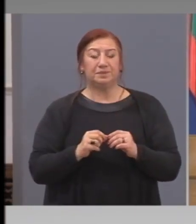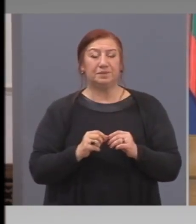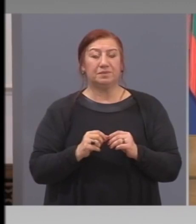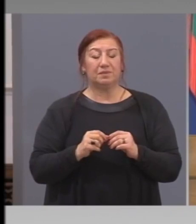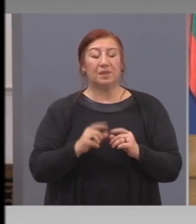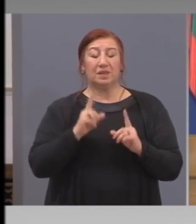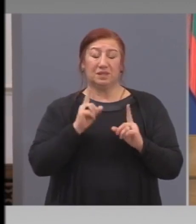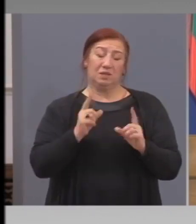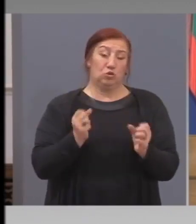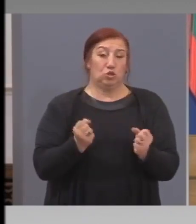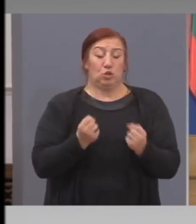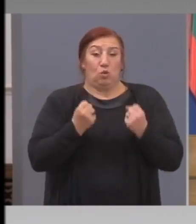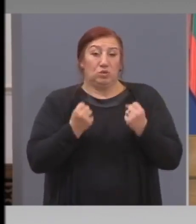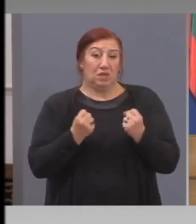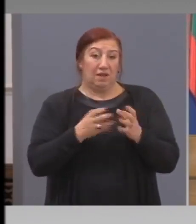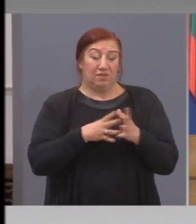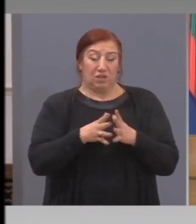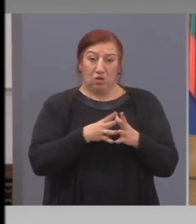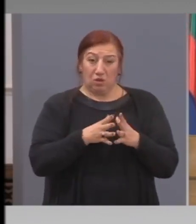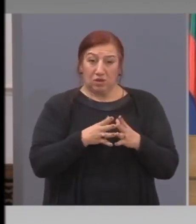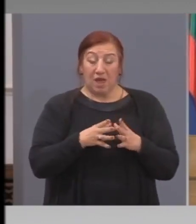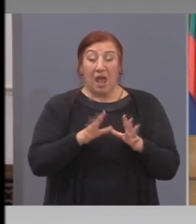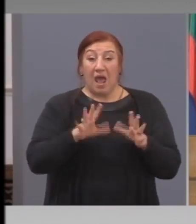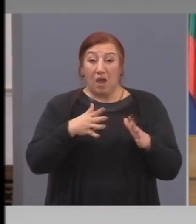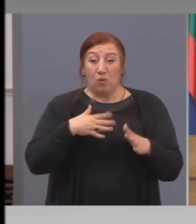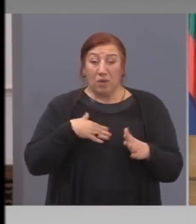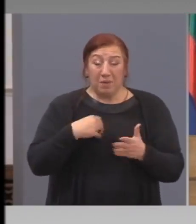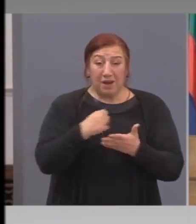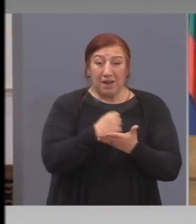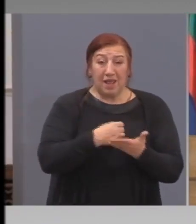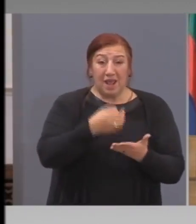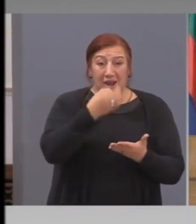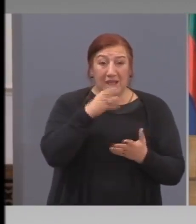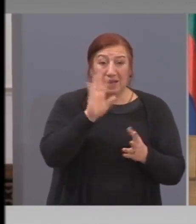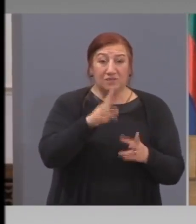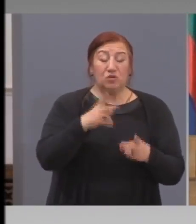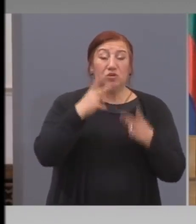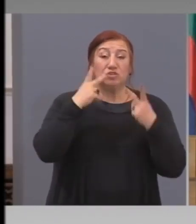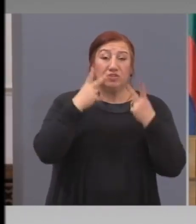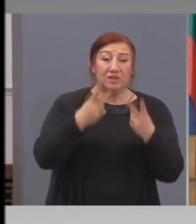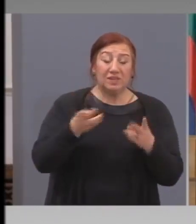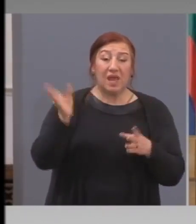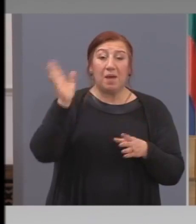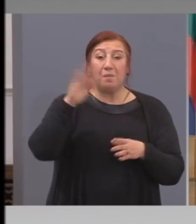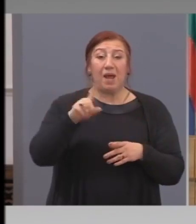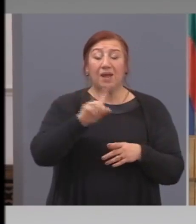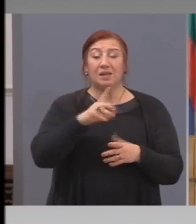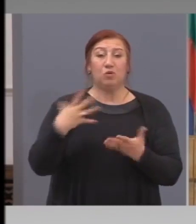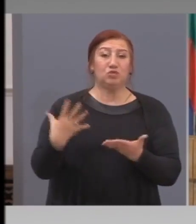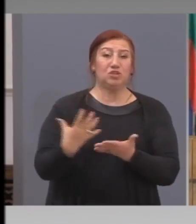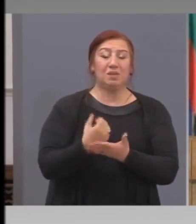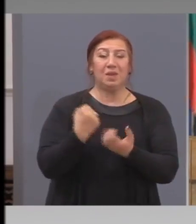Оцеляват по някакъв начин, но тогава има ли лекарство, ще видите, тогава няма да може да намерите места пак по заведенията.